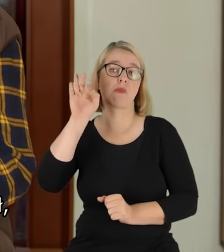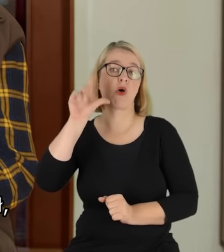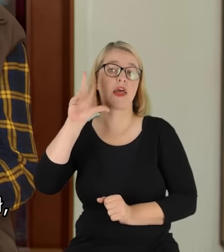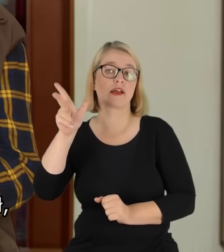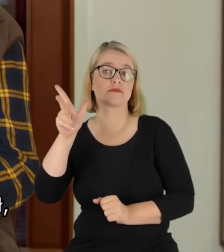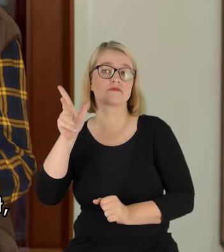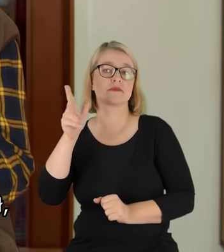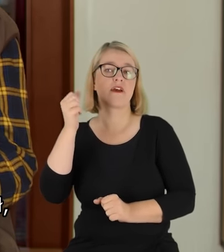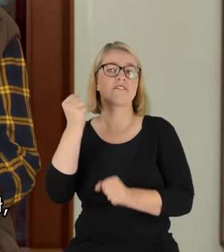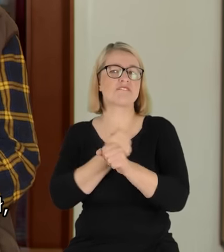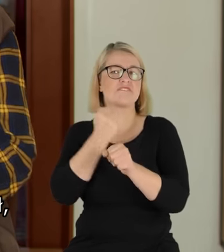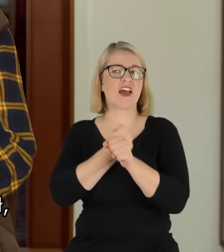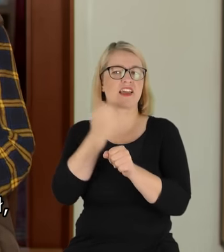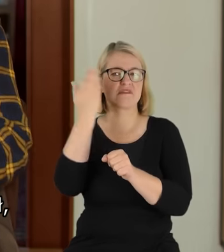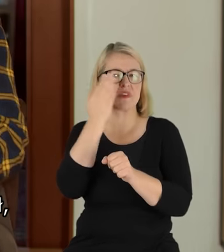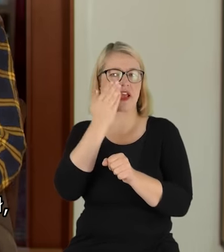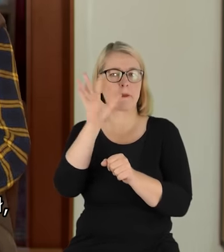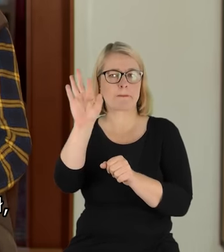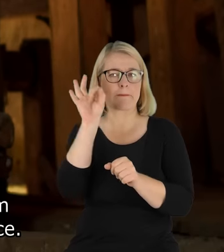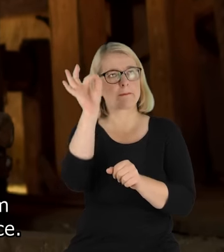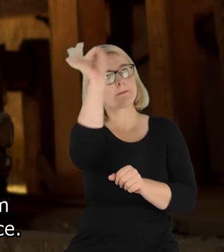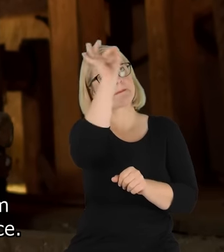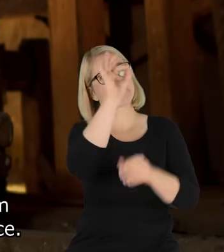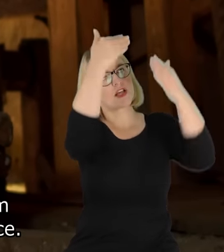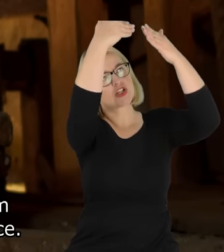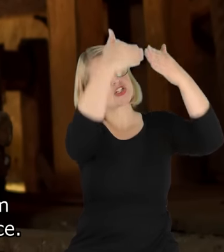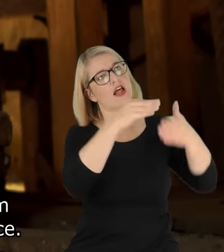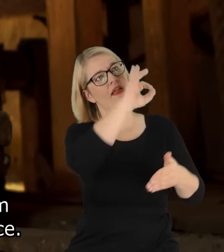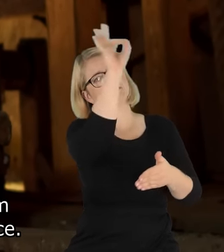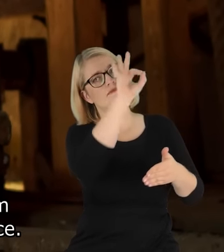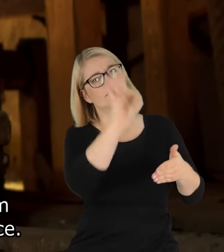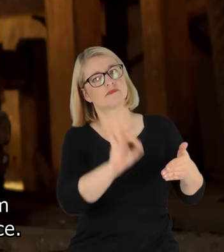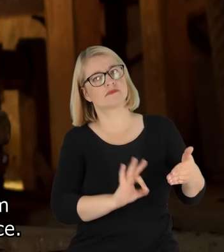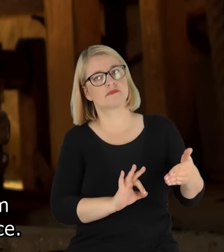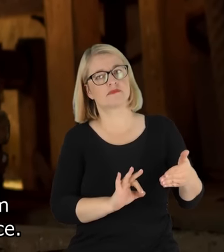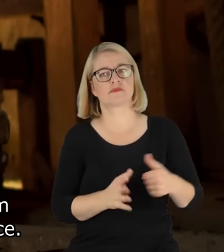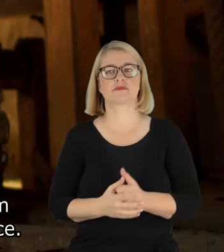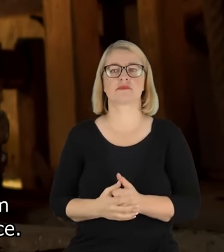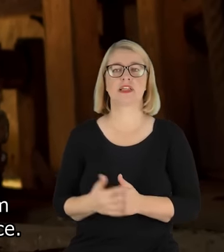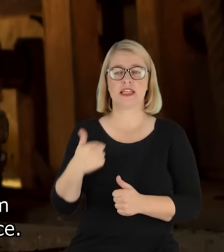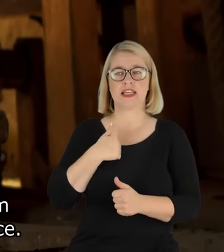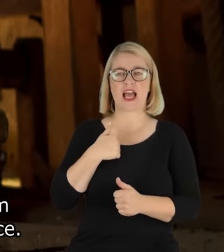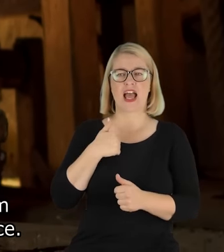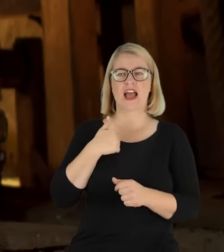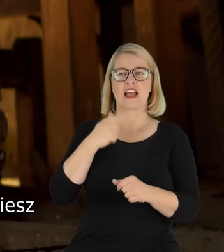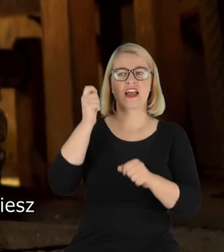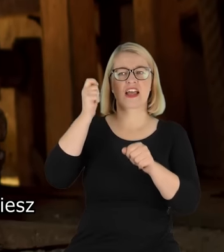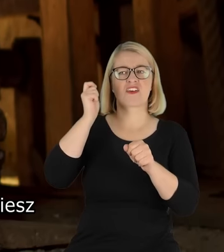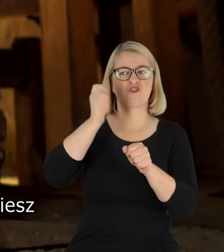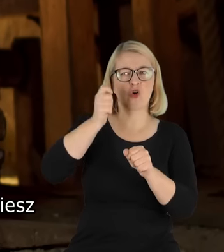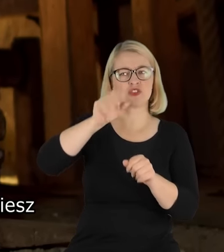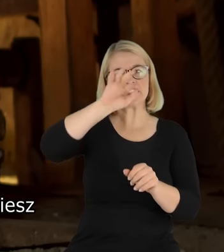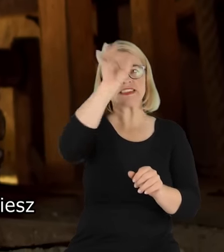namalował, narysował takiego diabła. Wziąłem gwoździa i pomalowałem różne karkulatury, różne takie hece.